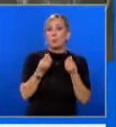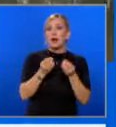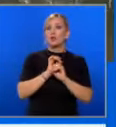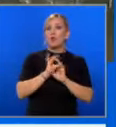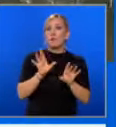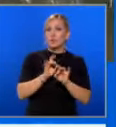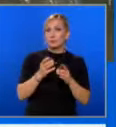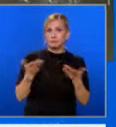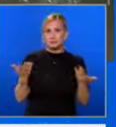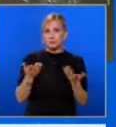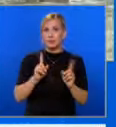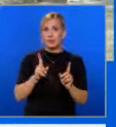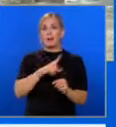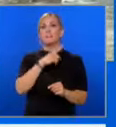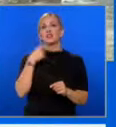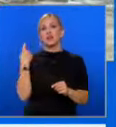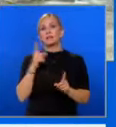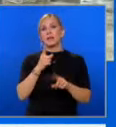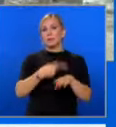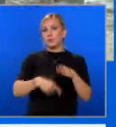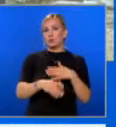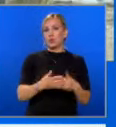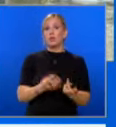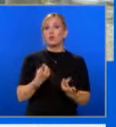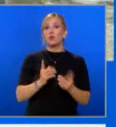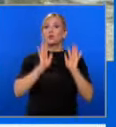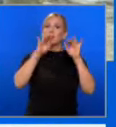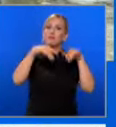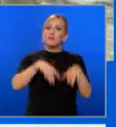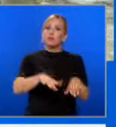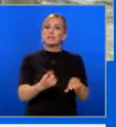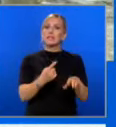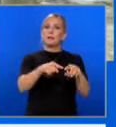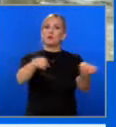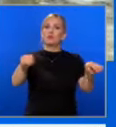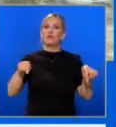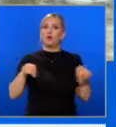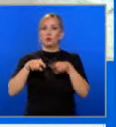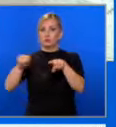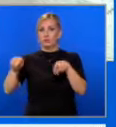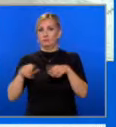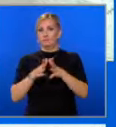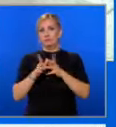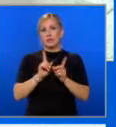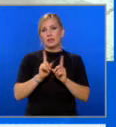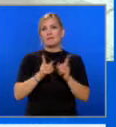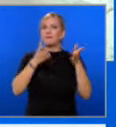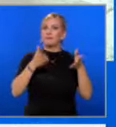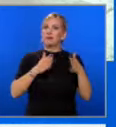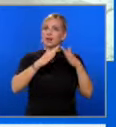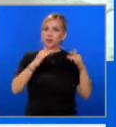добра новина, че няма жертви нито пострадали. Наводнени са единствено дворовете на хората, но не и техните жилища.